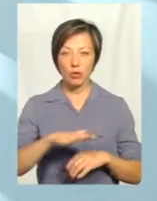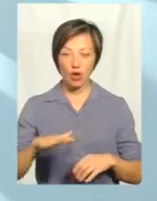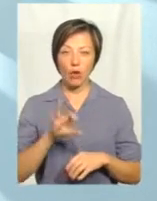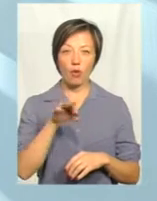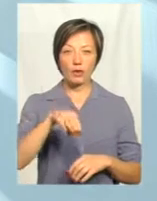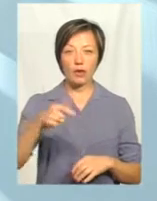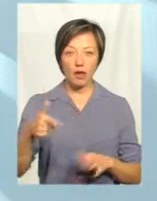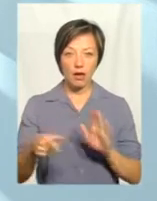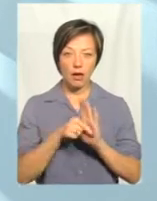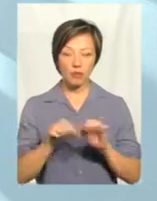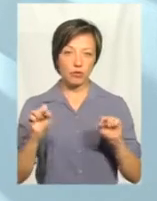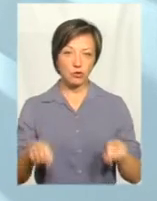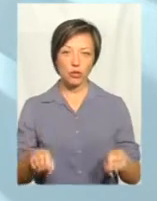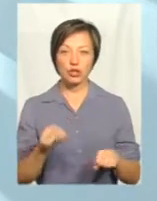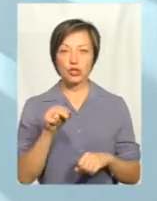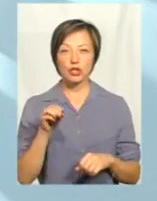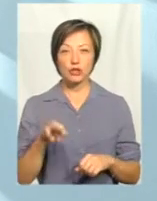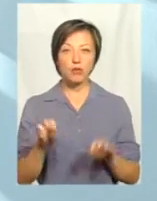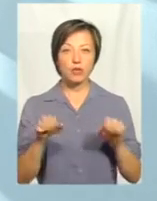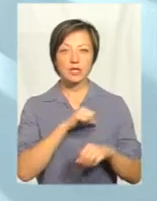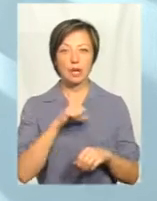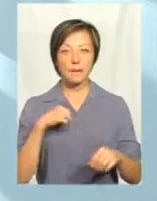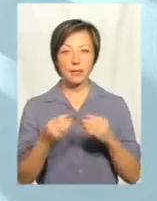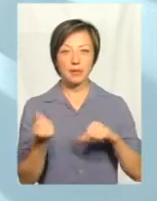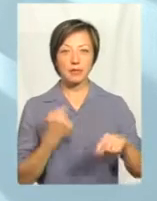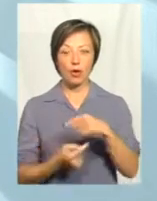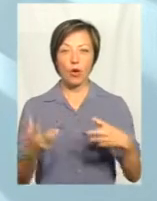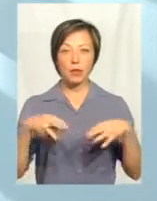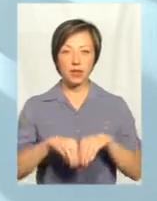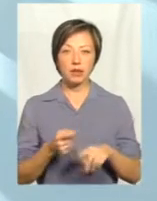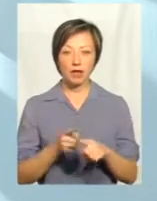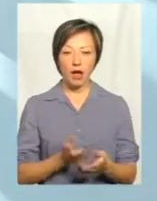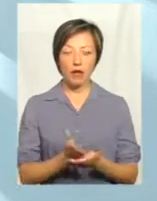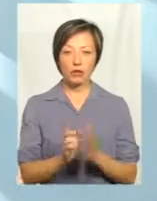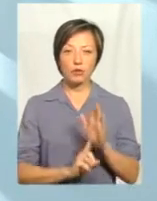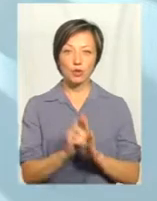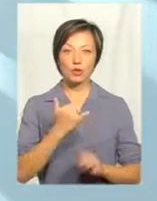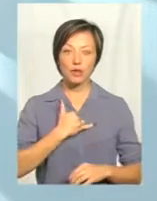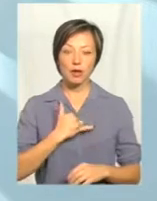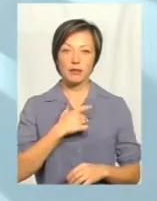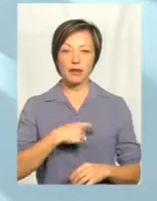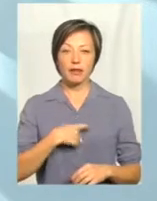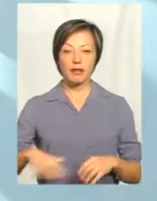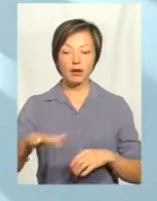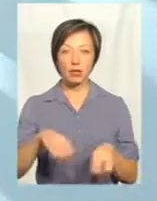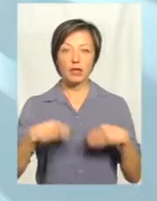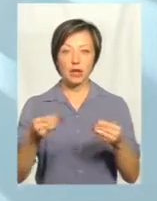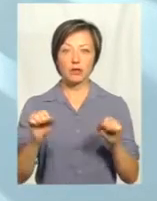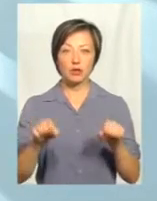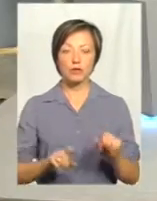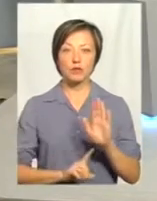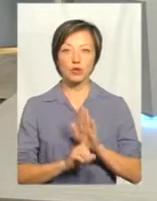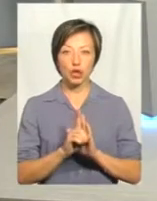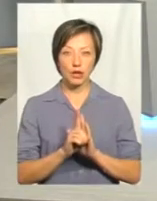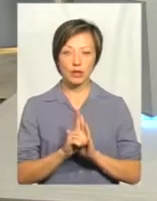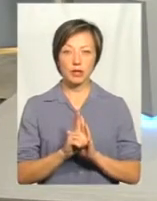територіальною громадою. Тобто, чи можуть самі підприємці, об'єднаці дану галузь запустити в себе на території, але дати можливість почати